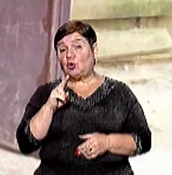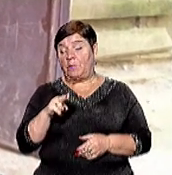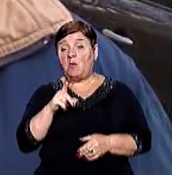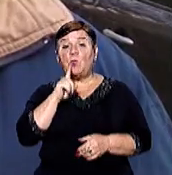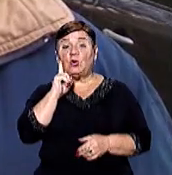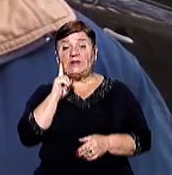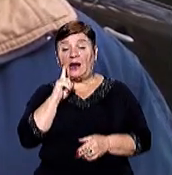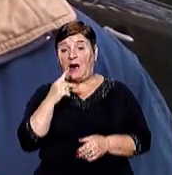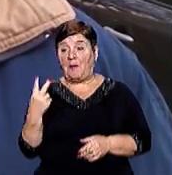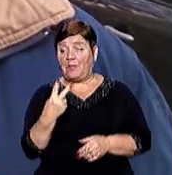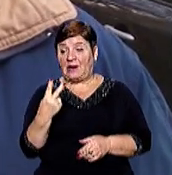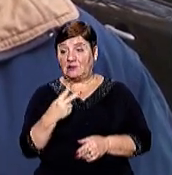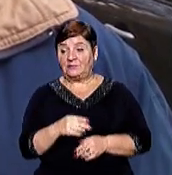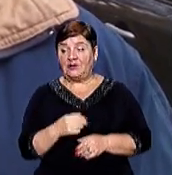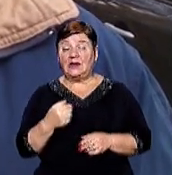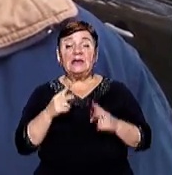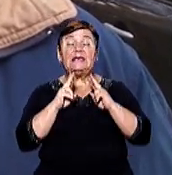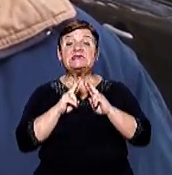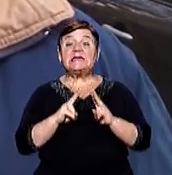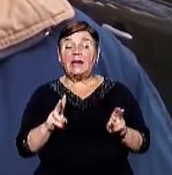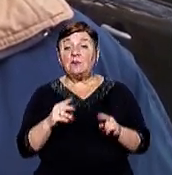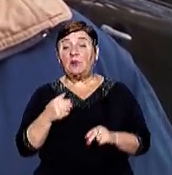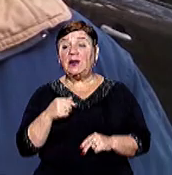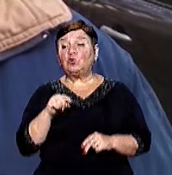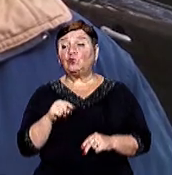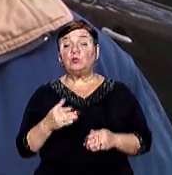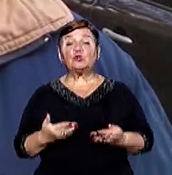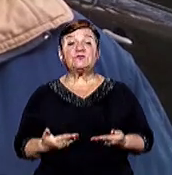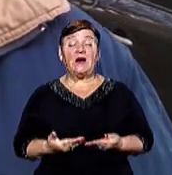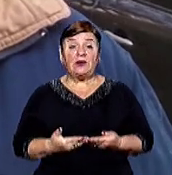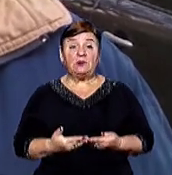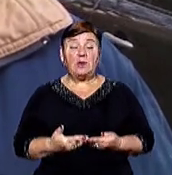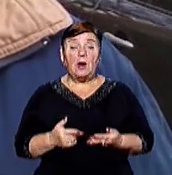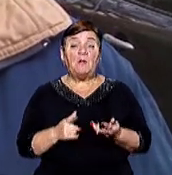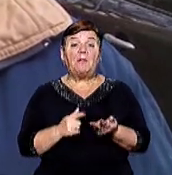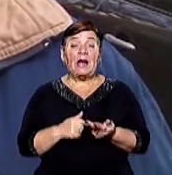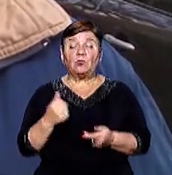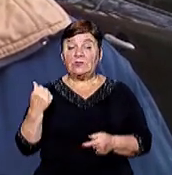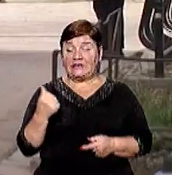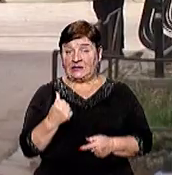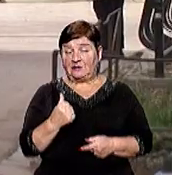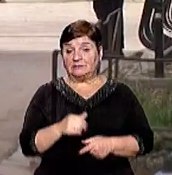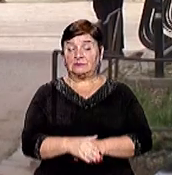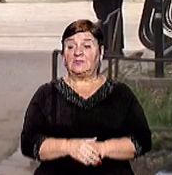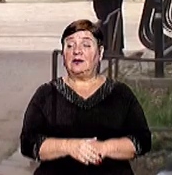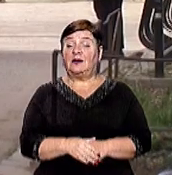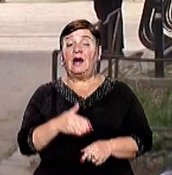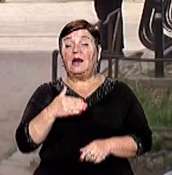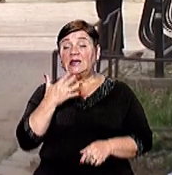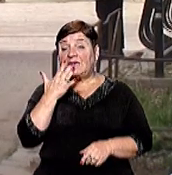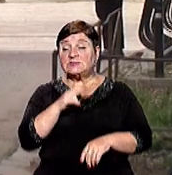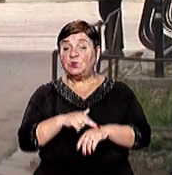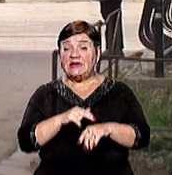молода пара А ви її не знаєте? Ні, не знаємо, бо вони тут проживали десь пару, може місяць, може півтора Речниця